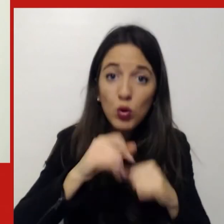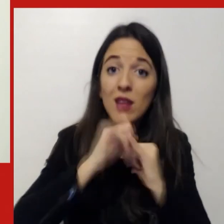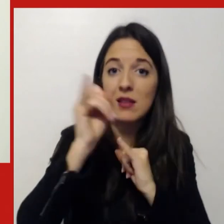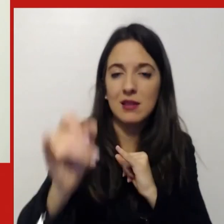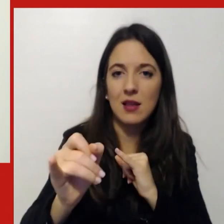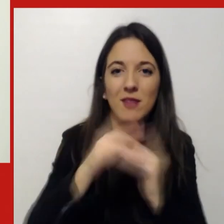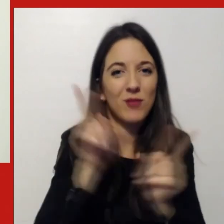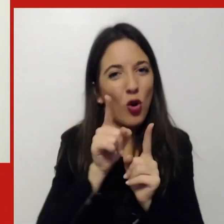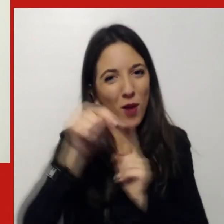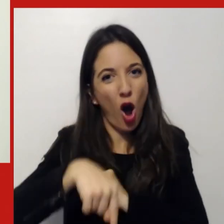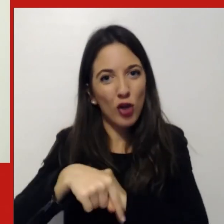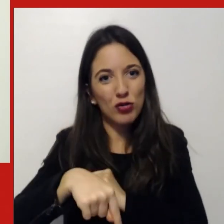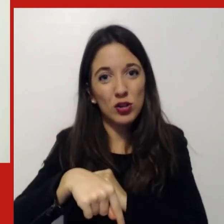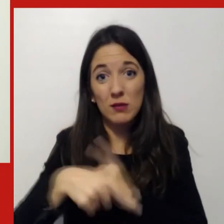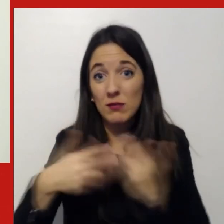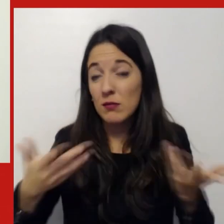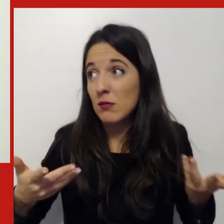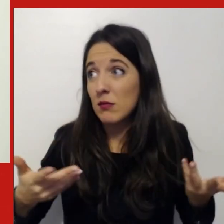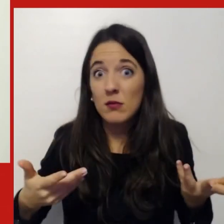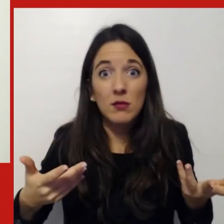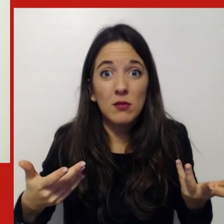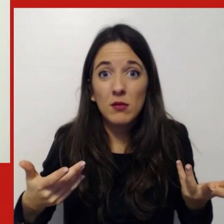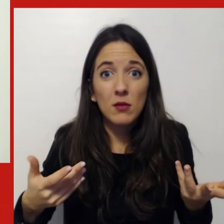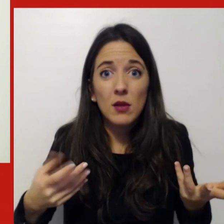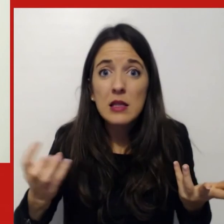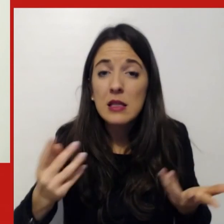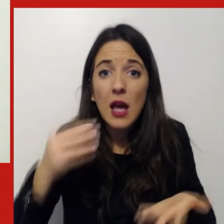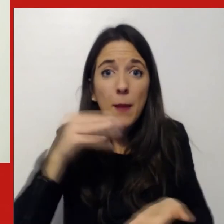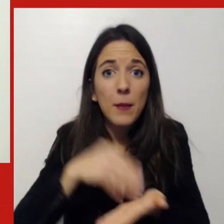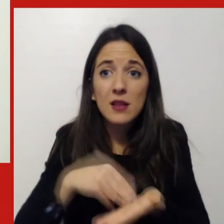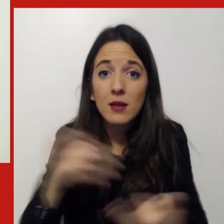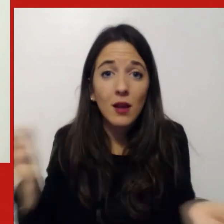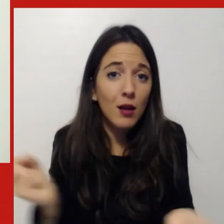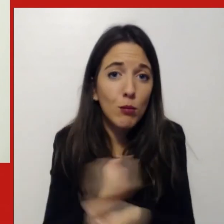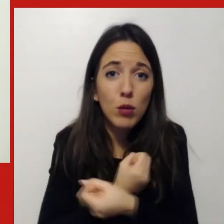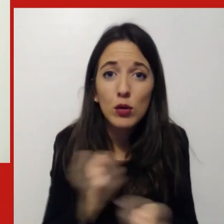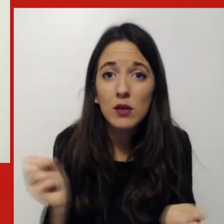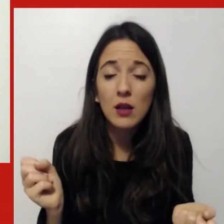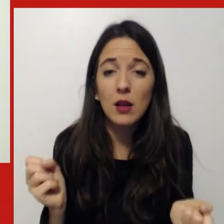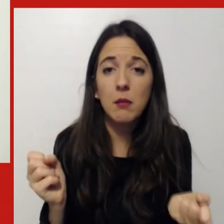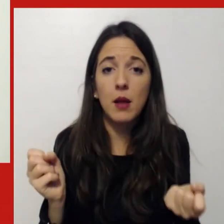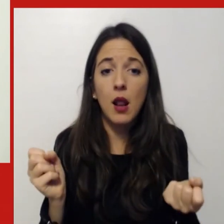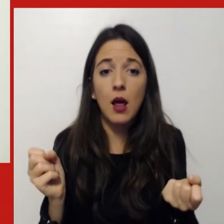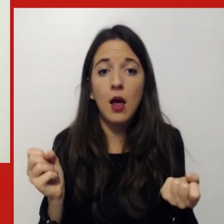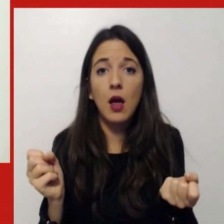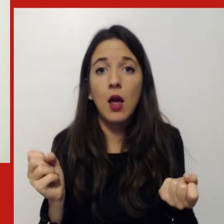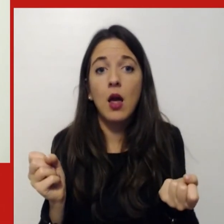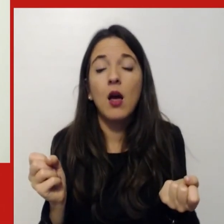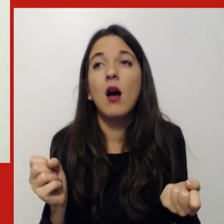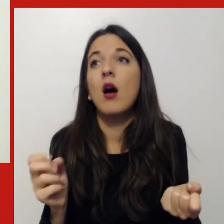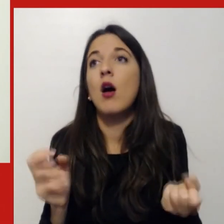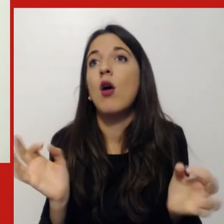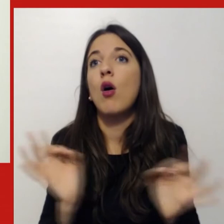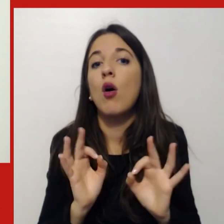sarebbe stato impossibile inefficace avrebbe comunque toccato una piccola parte